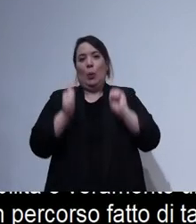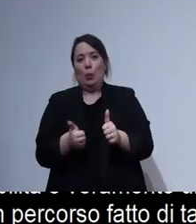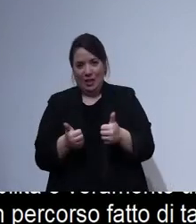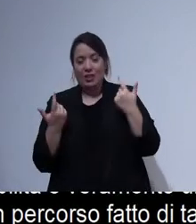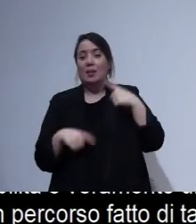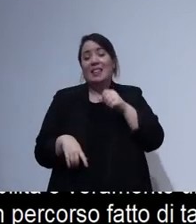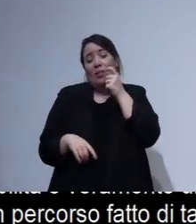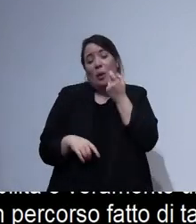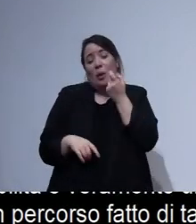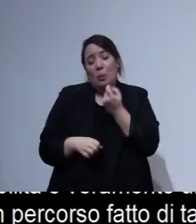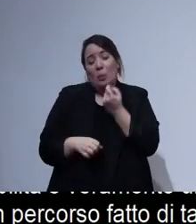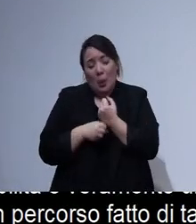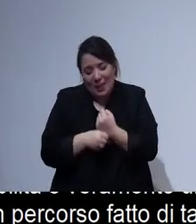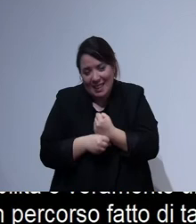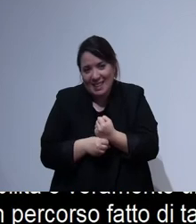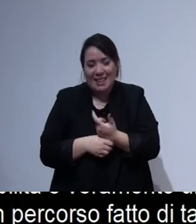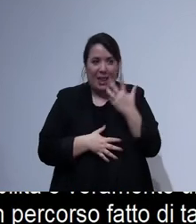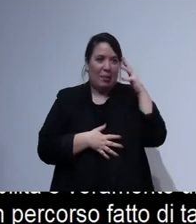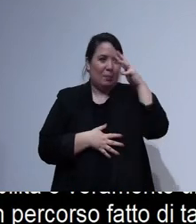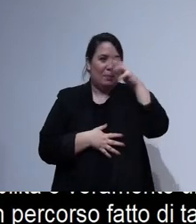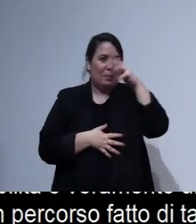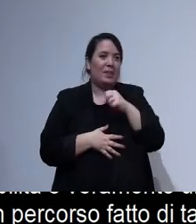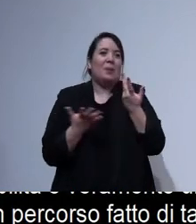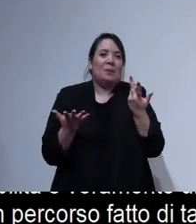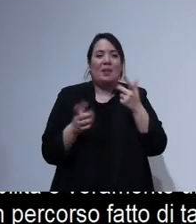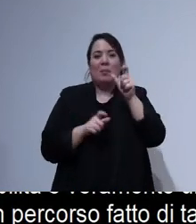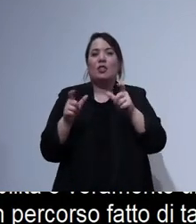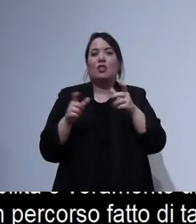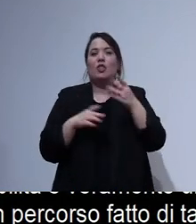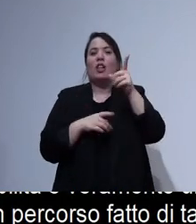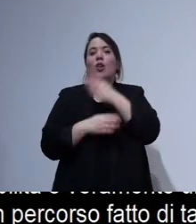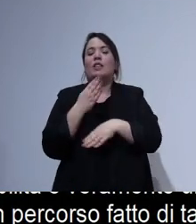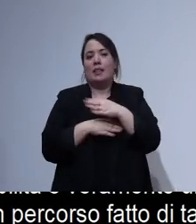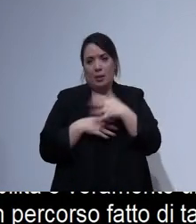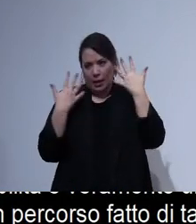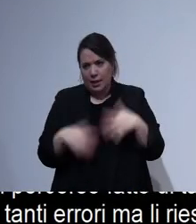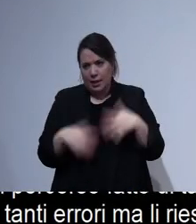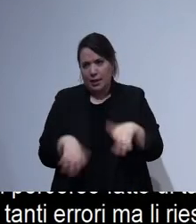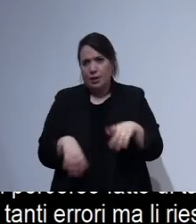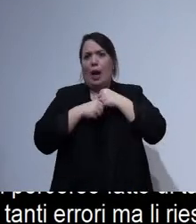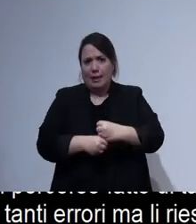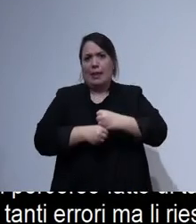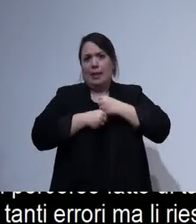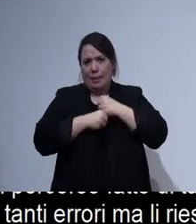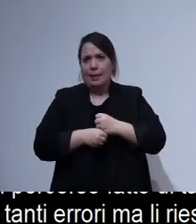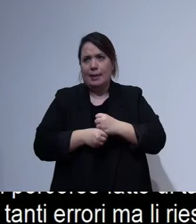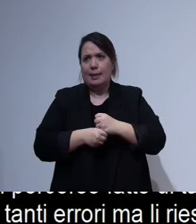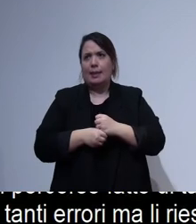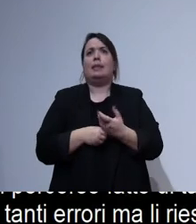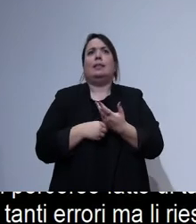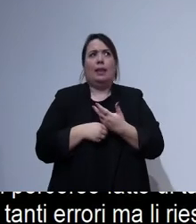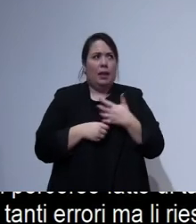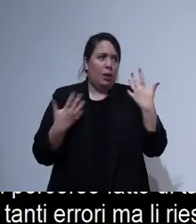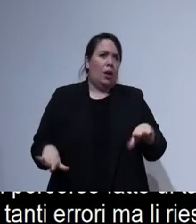pazienza mi rendo conto che spesso le persone con disabilità già ne devono avere tante non hanno voglia di averne tante perché